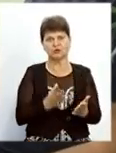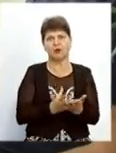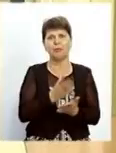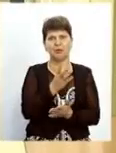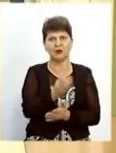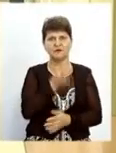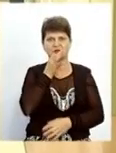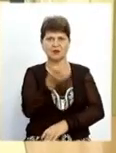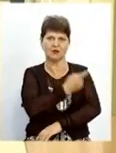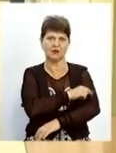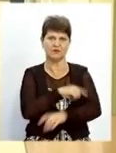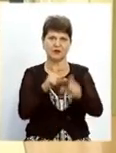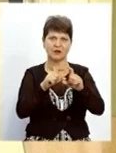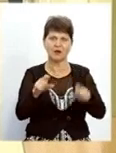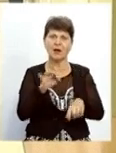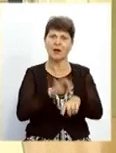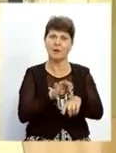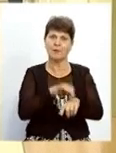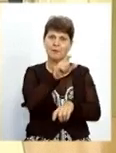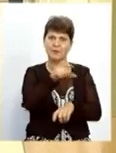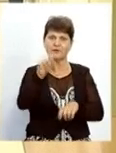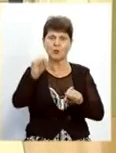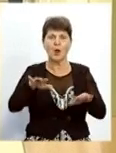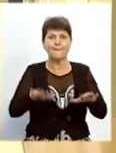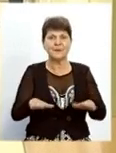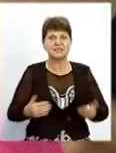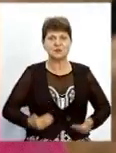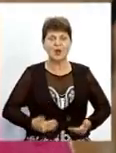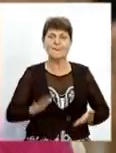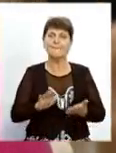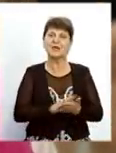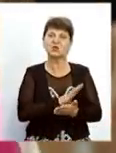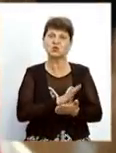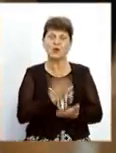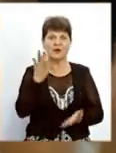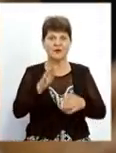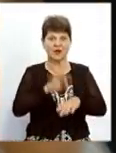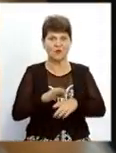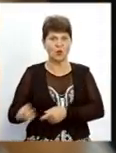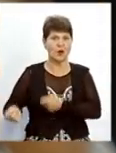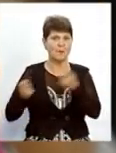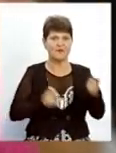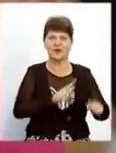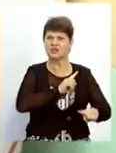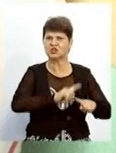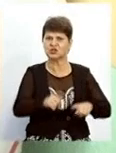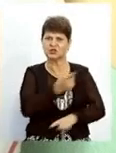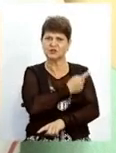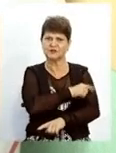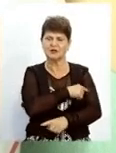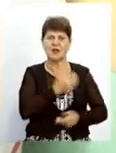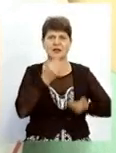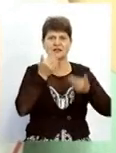кажуть у лікарні. Але пацієнти можуть їх робити за місцем проживання вже безкоштовно. Якщо хвору дитину привозить швидка або звернення потребує